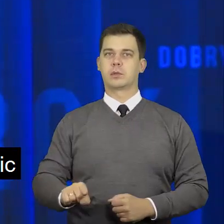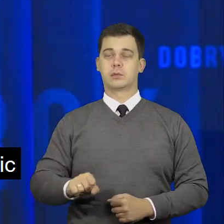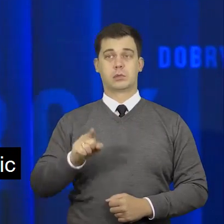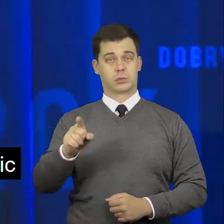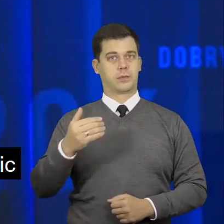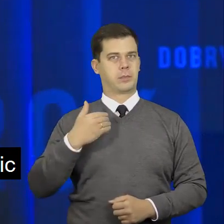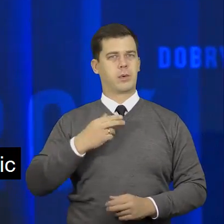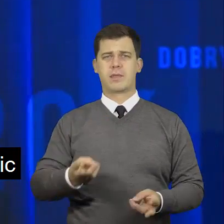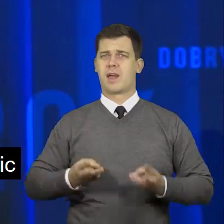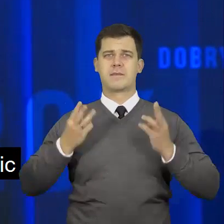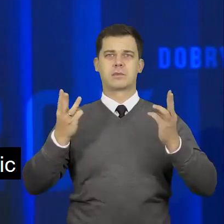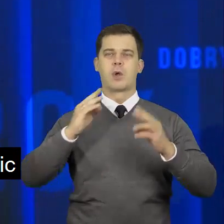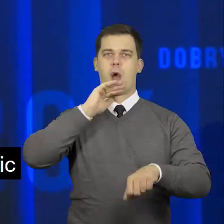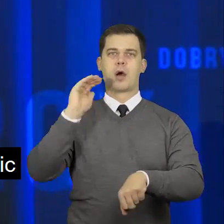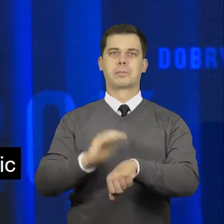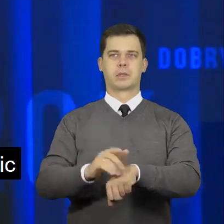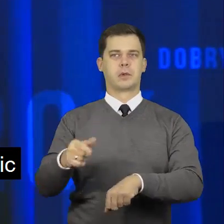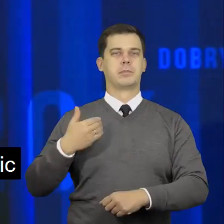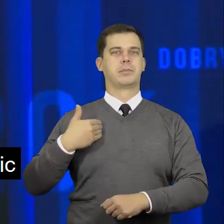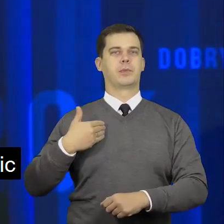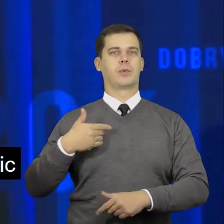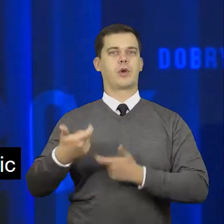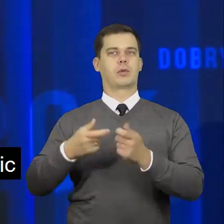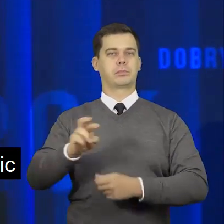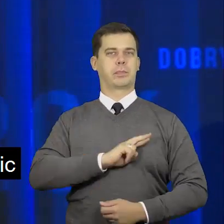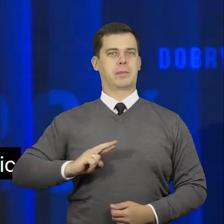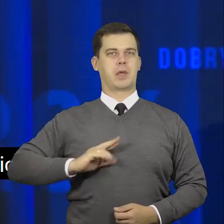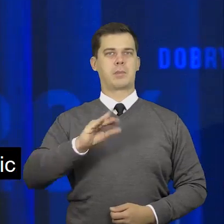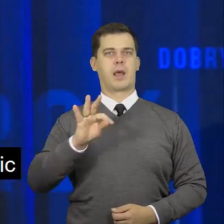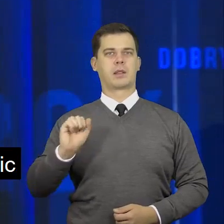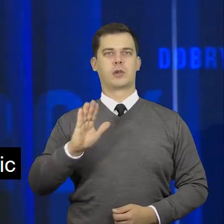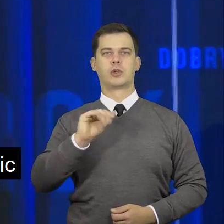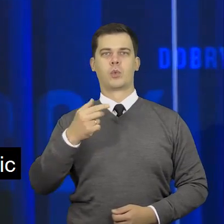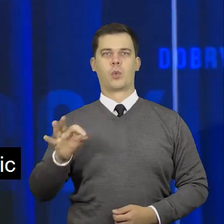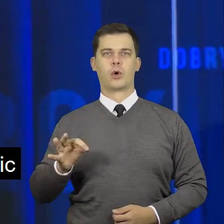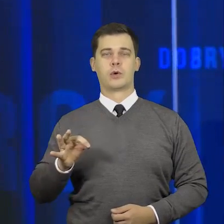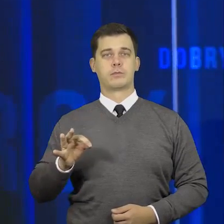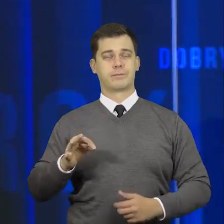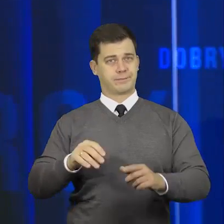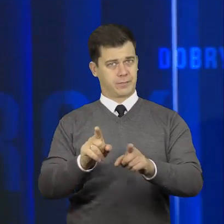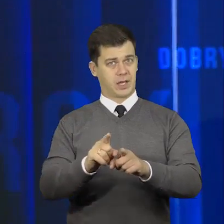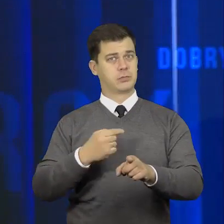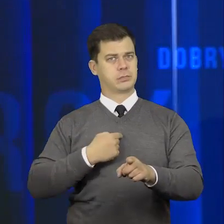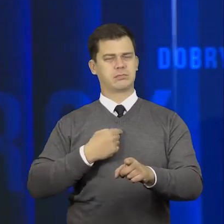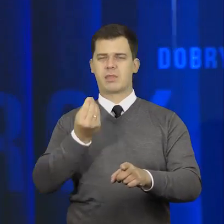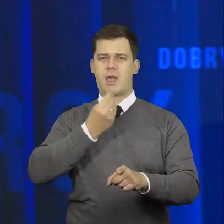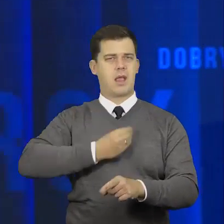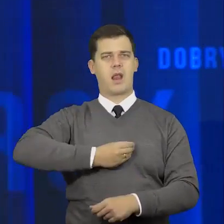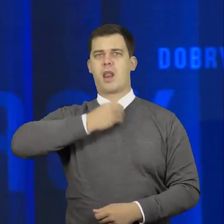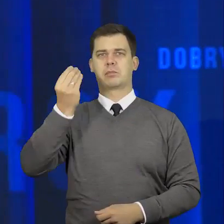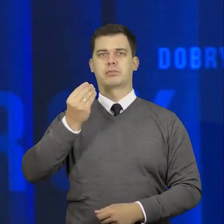spełnienie jednej z najważniejszych obietnic złożonych przez panią premier Beatę Szydło. Mamy również